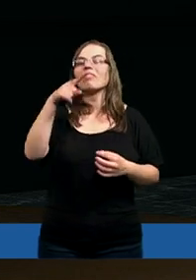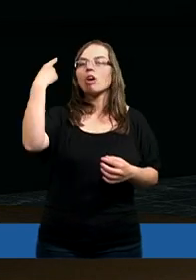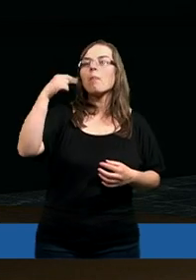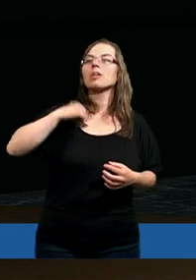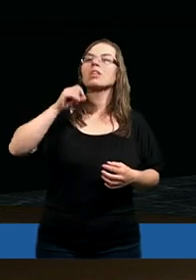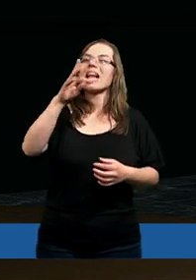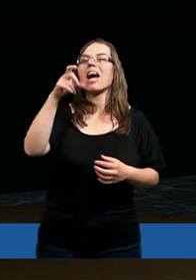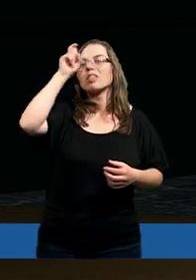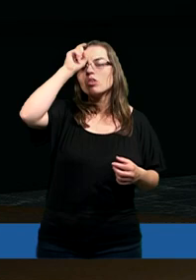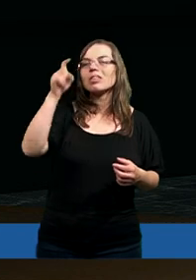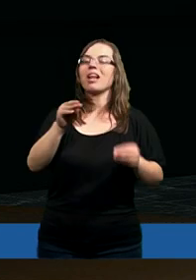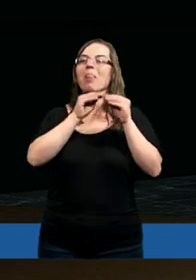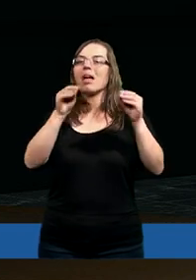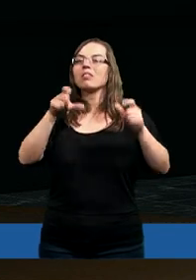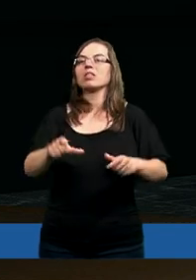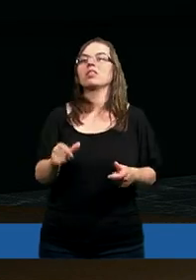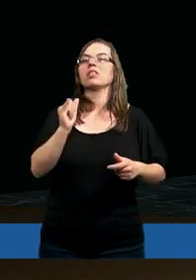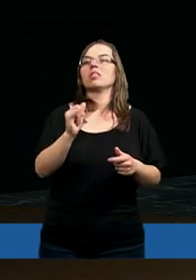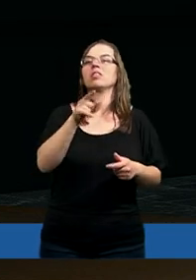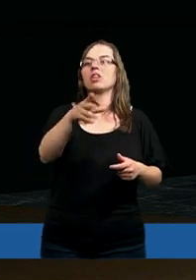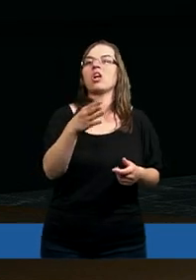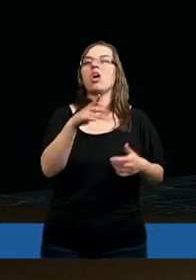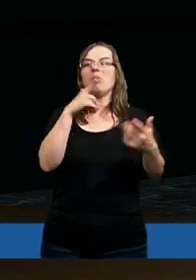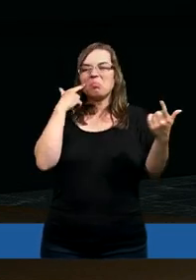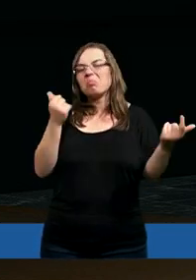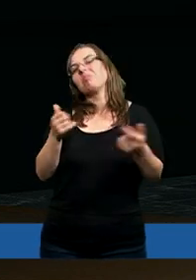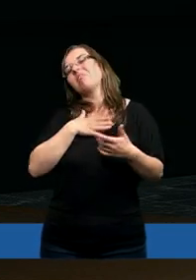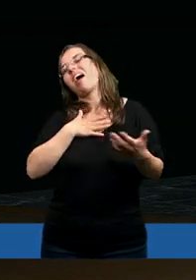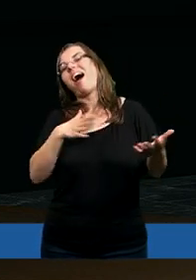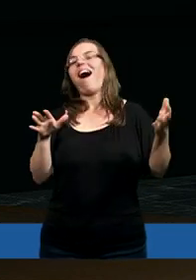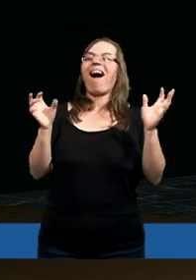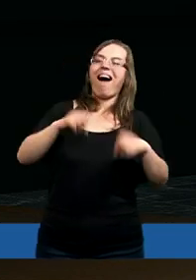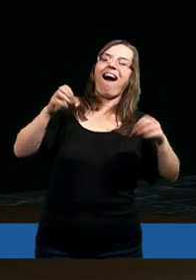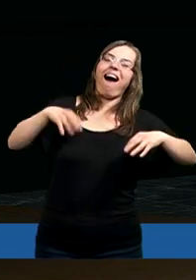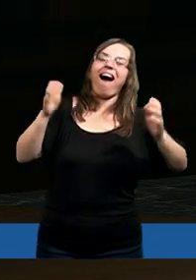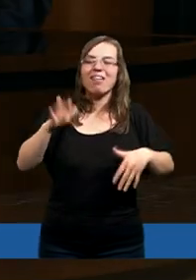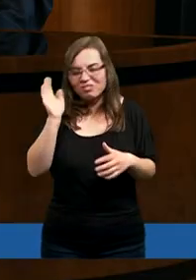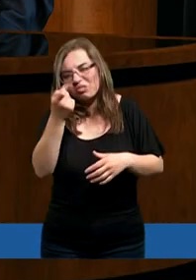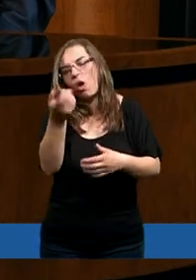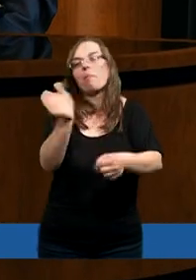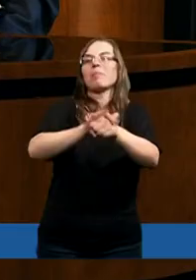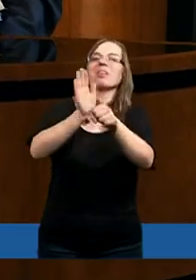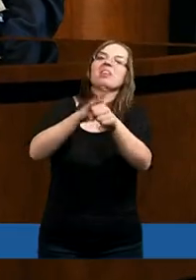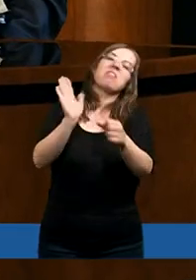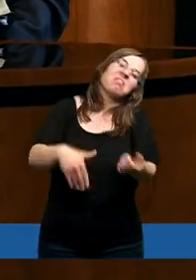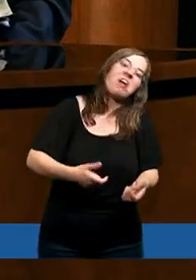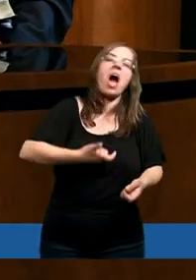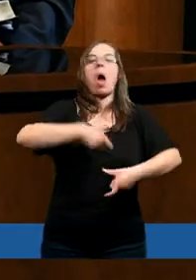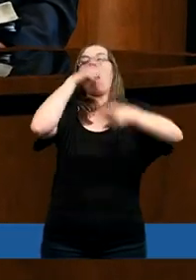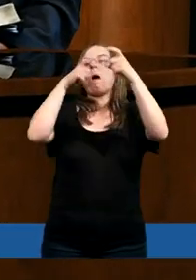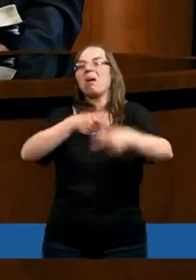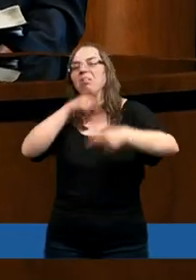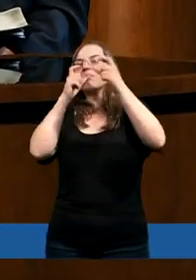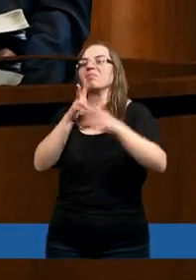takiego człowieka, przyjdzie nauczyciel, wiesz, nie musisz już tak rygorystycznie czynić, trochę piwa, ta lampka